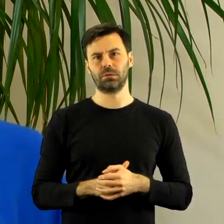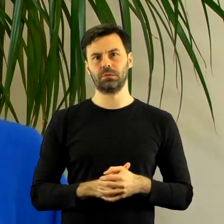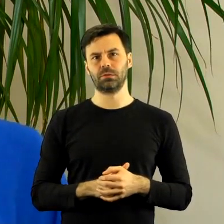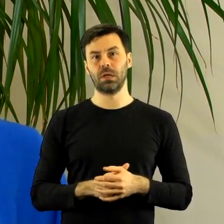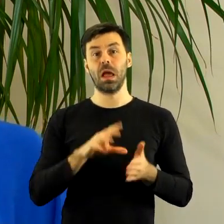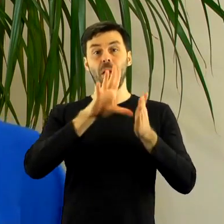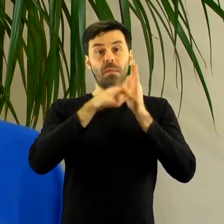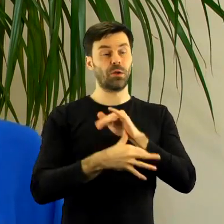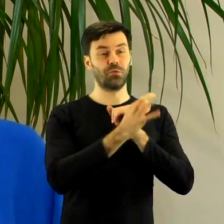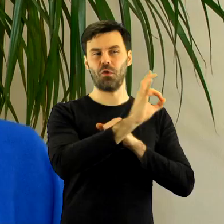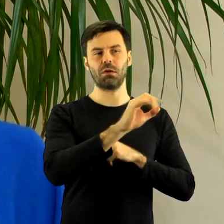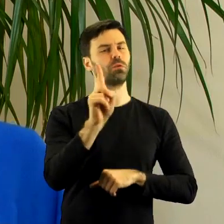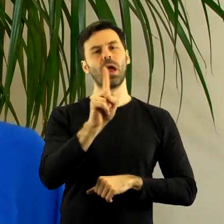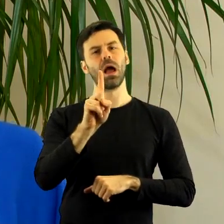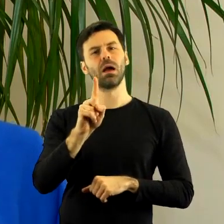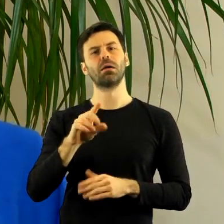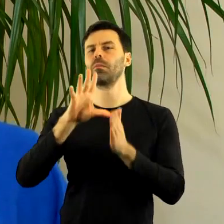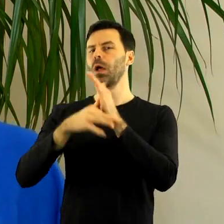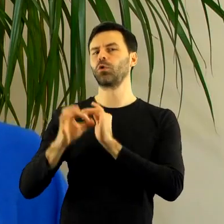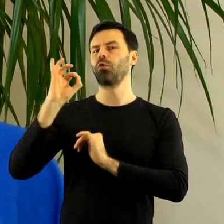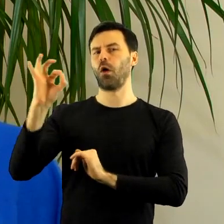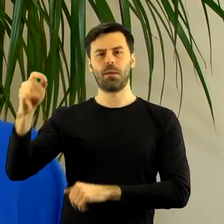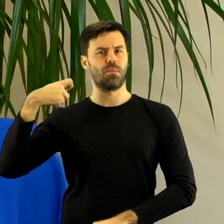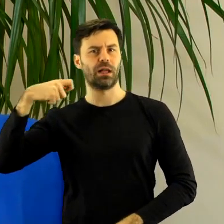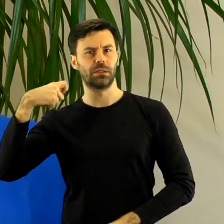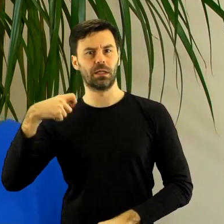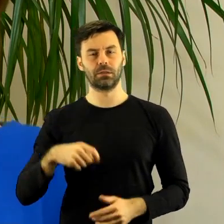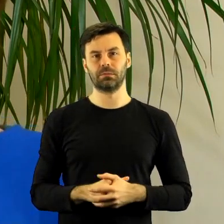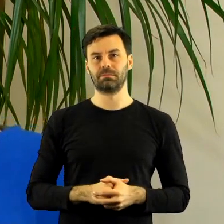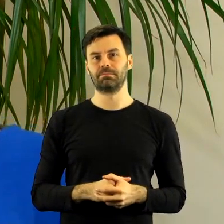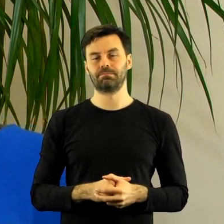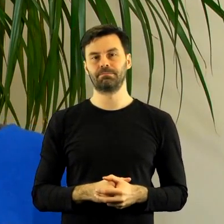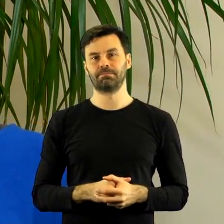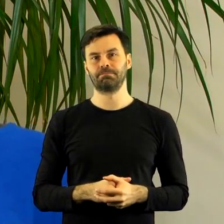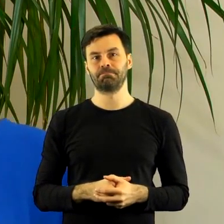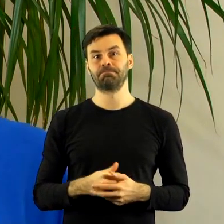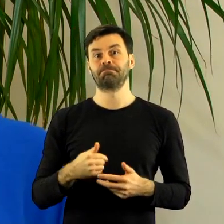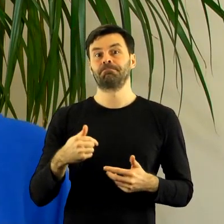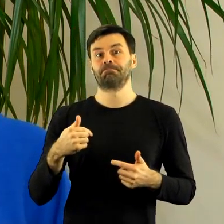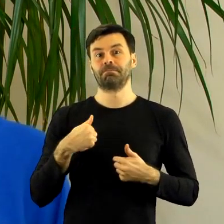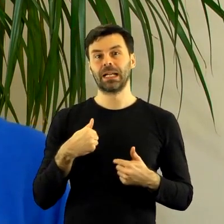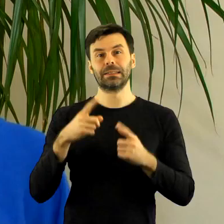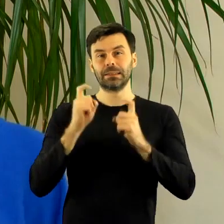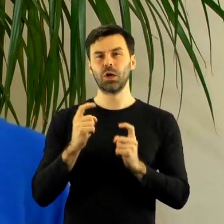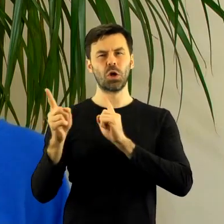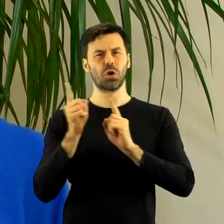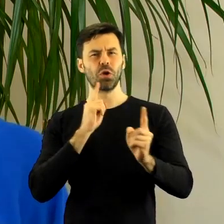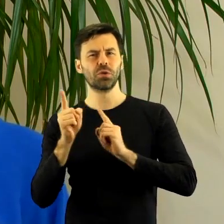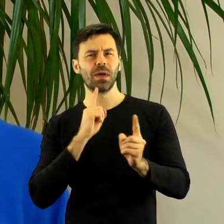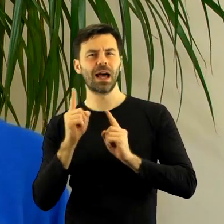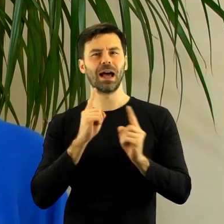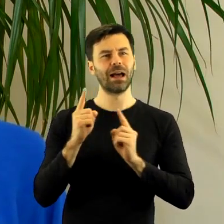jesteś tylko takim, możesz używać tego miasta ale na pewnych warunkach, które określa kto inny, ciesz się, że tu jesteś, bo